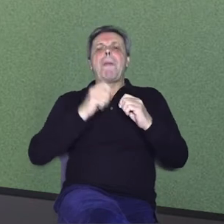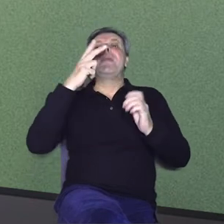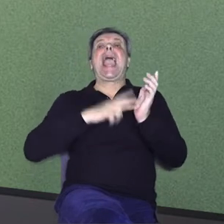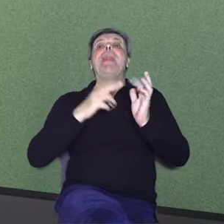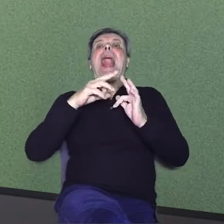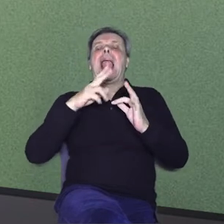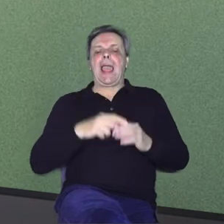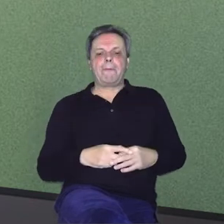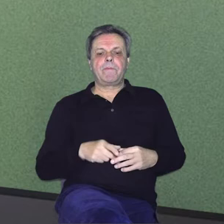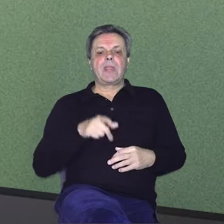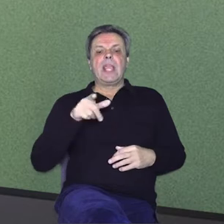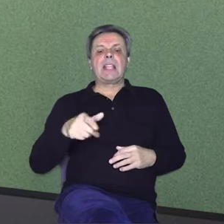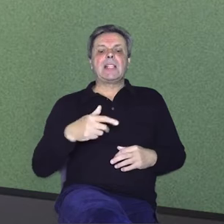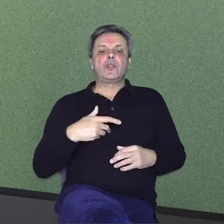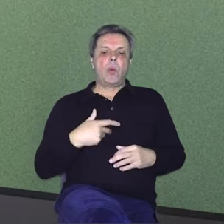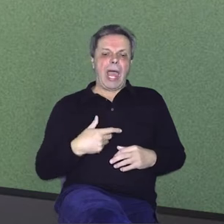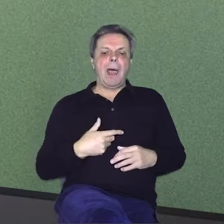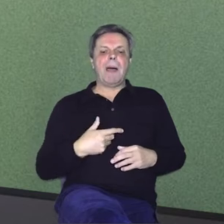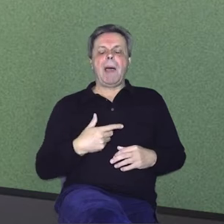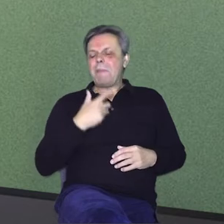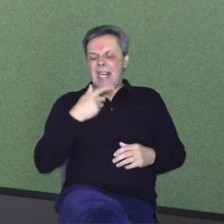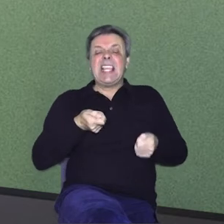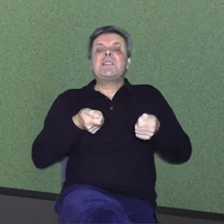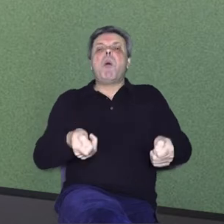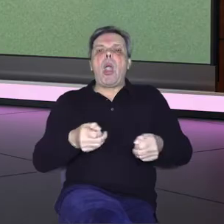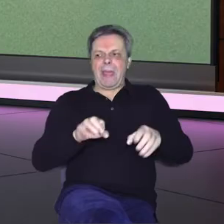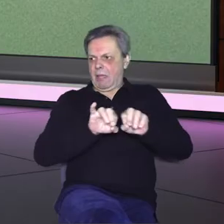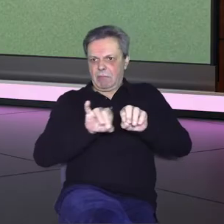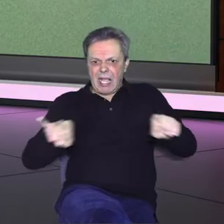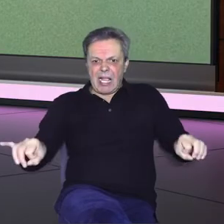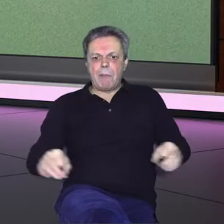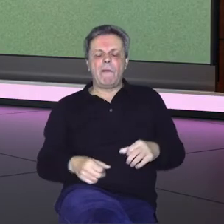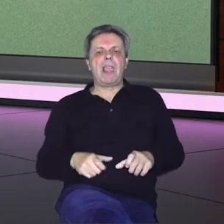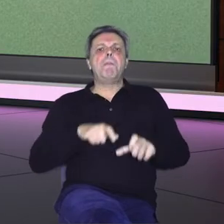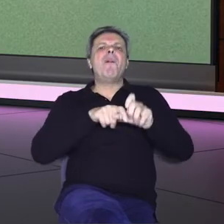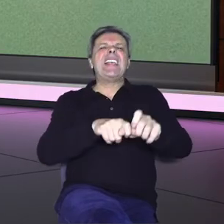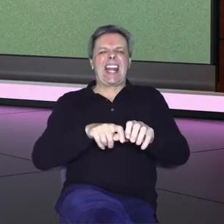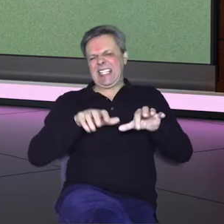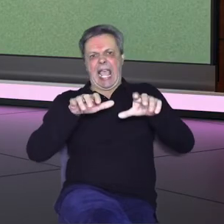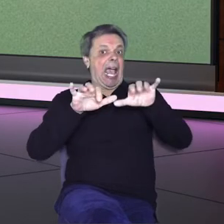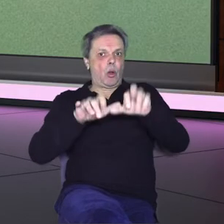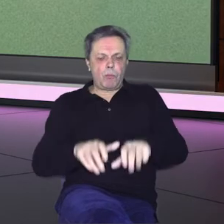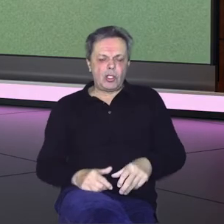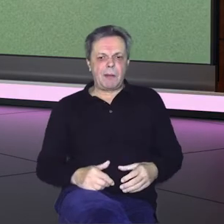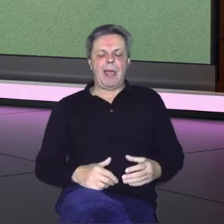u Zagrebu i tada su na biljke doista bili spojeni kablovi, povezani s kompjutorima. I kada si